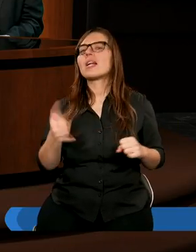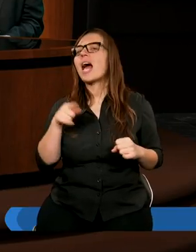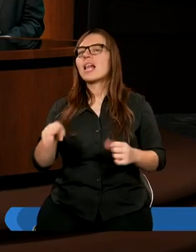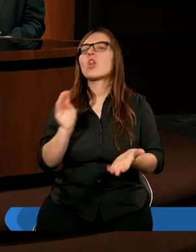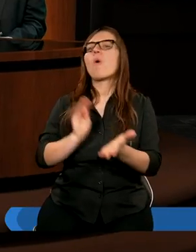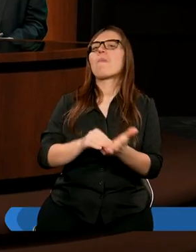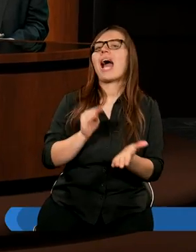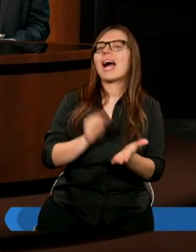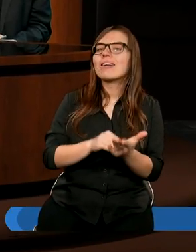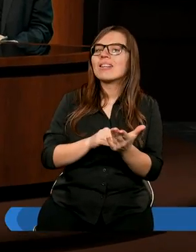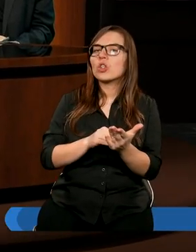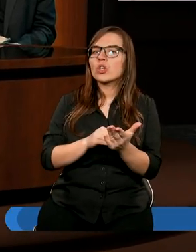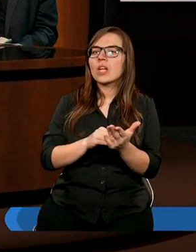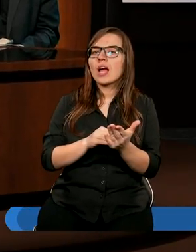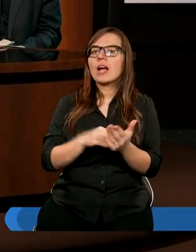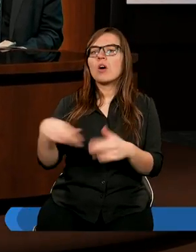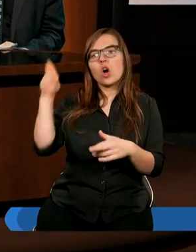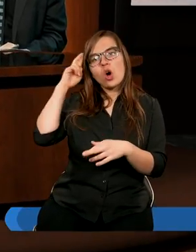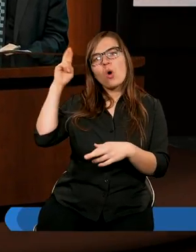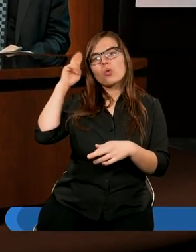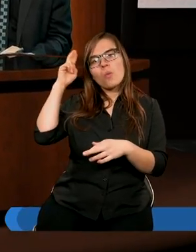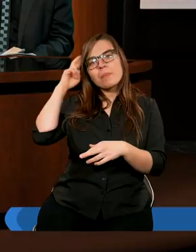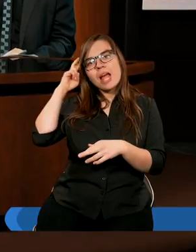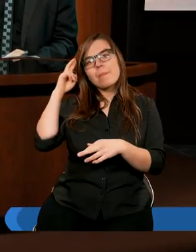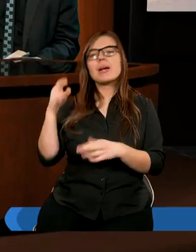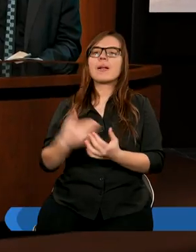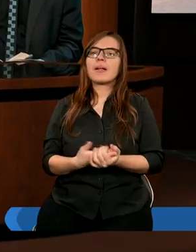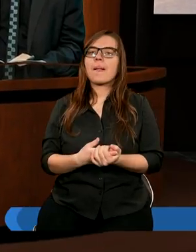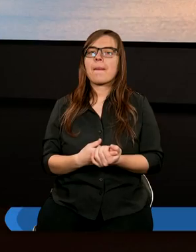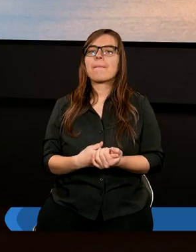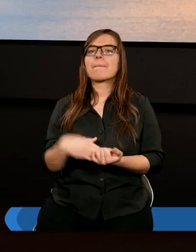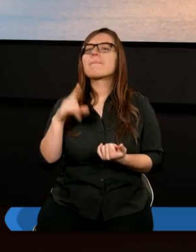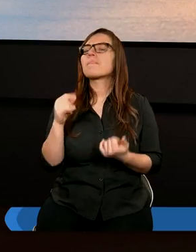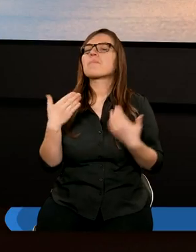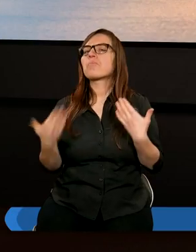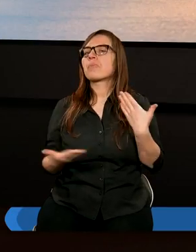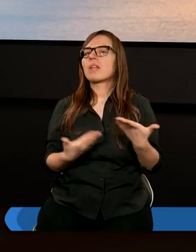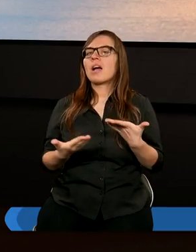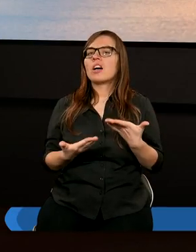to praktycznie rozumiemy, że